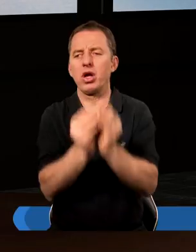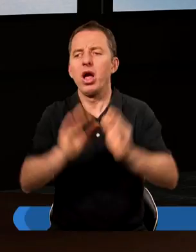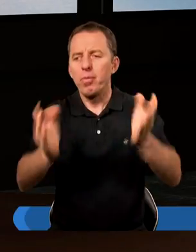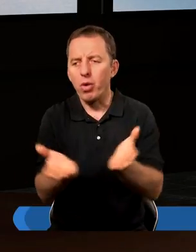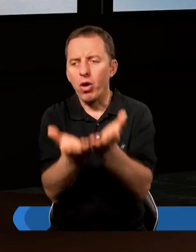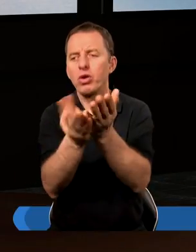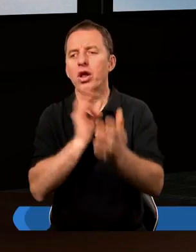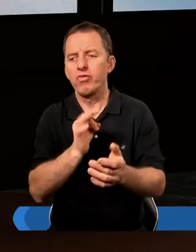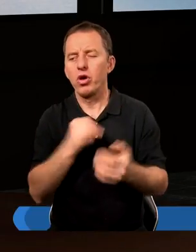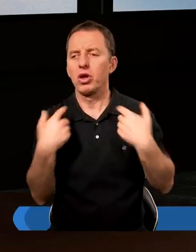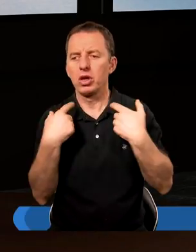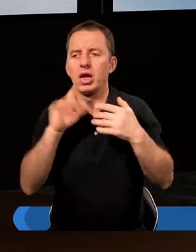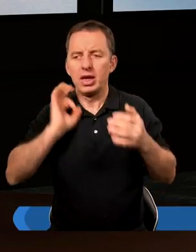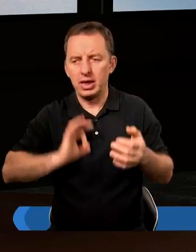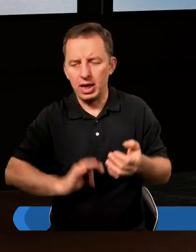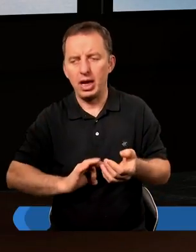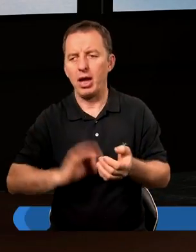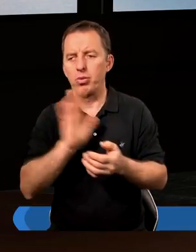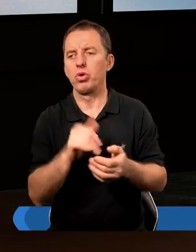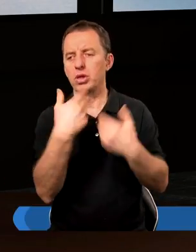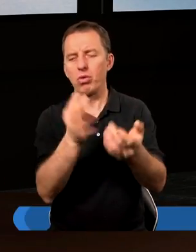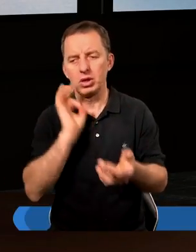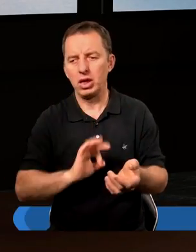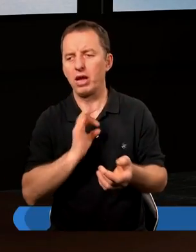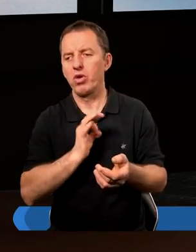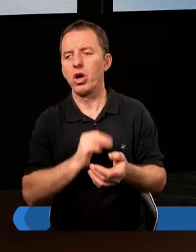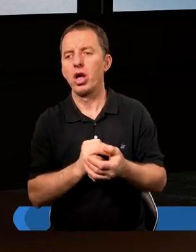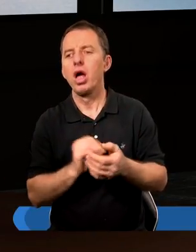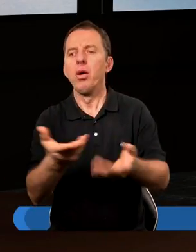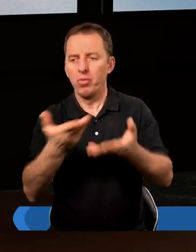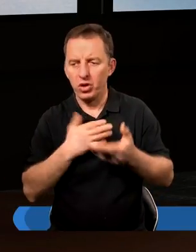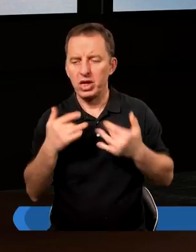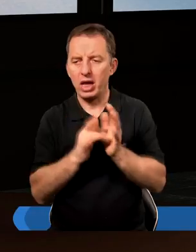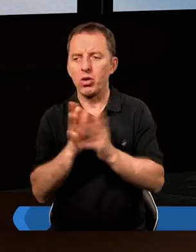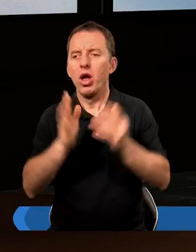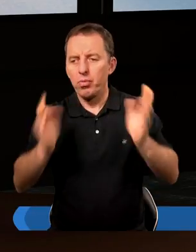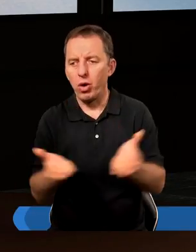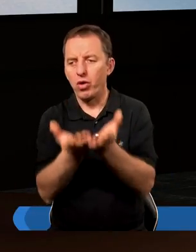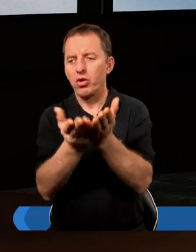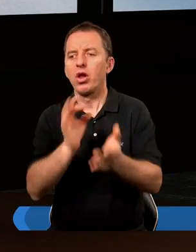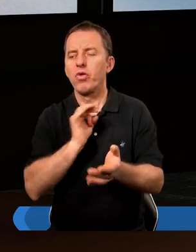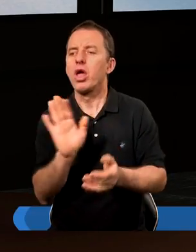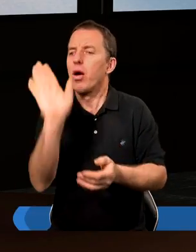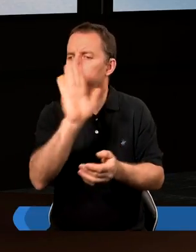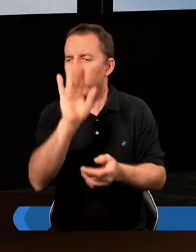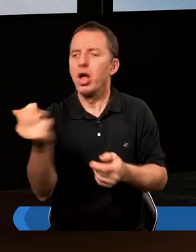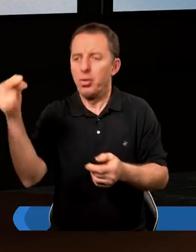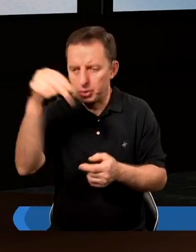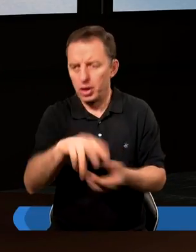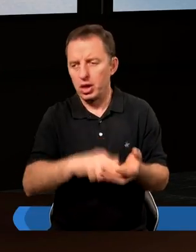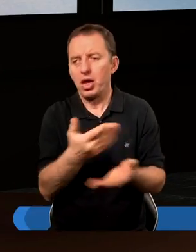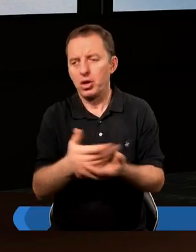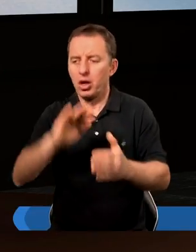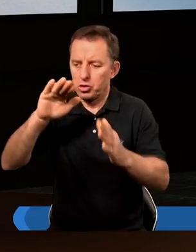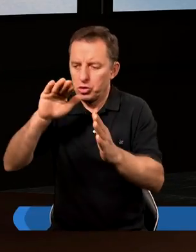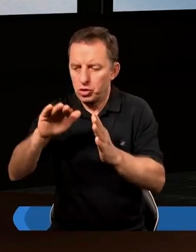Bóg poświęcił swojego Syna. Jezus jakby poświęcił swoje bóstwo, żeby przyjść na